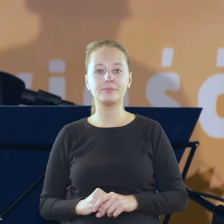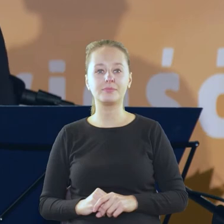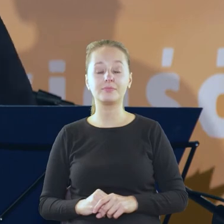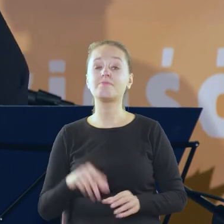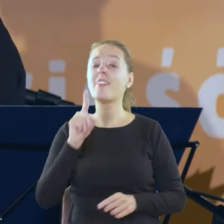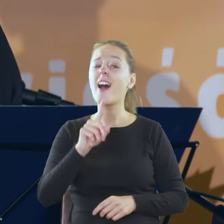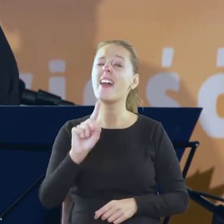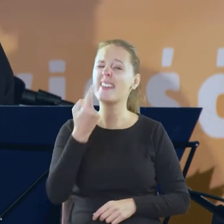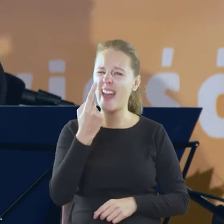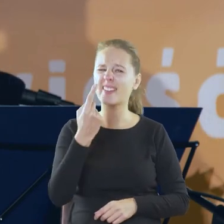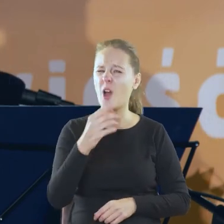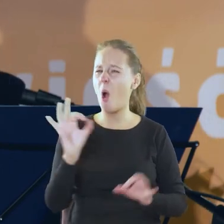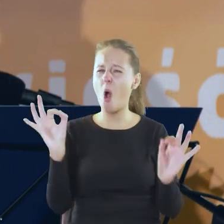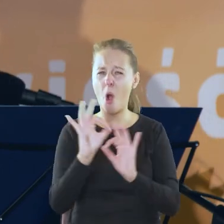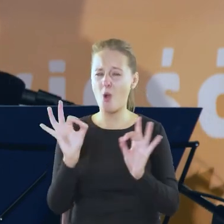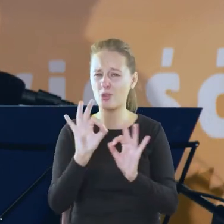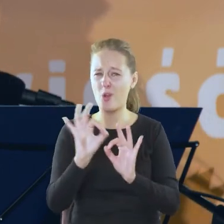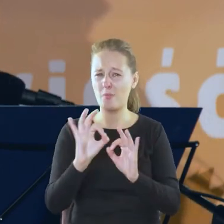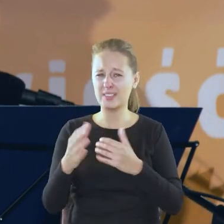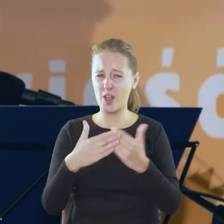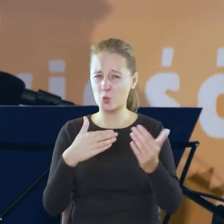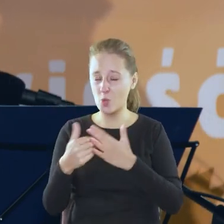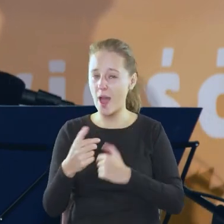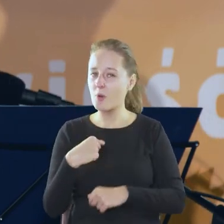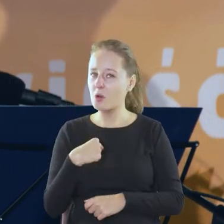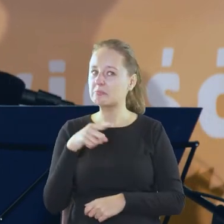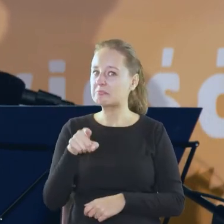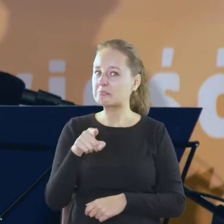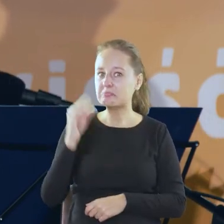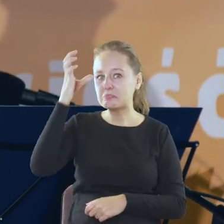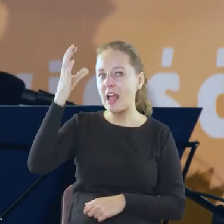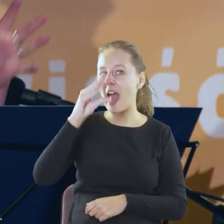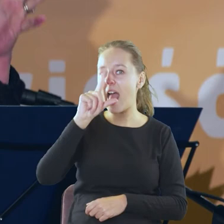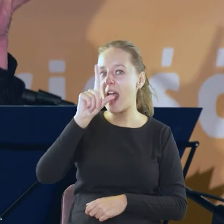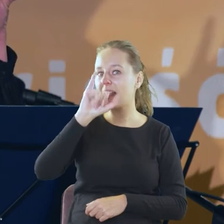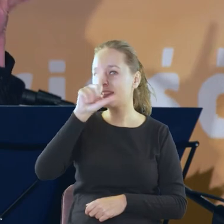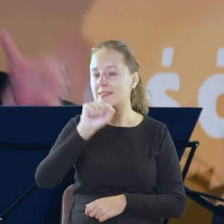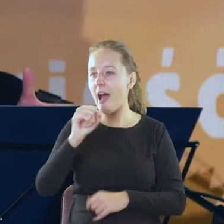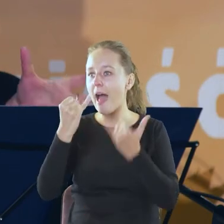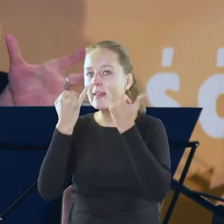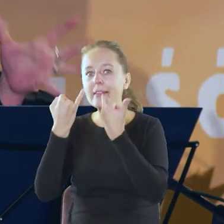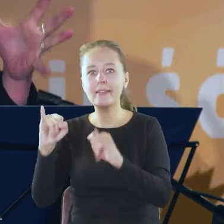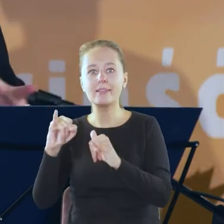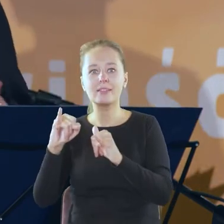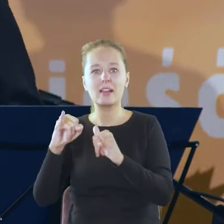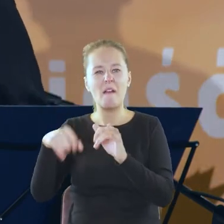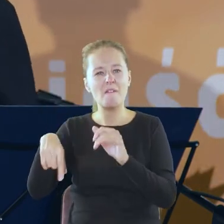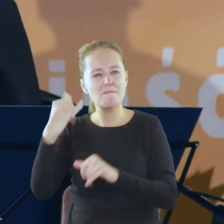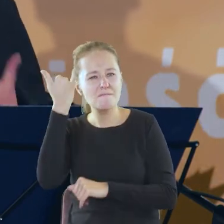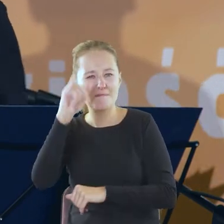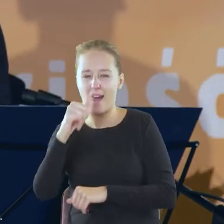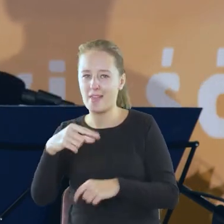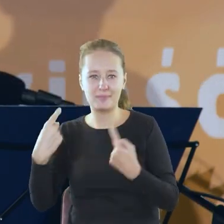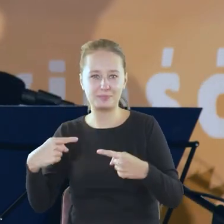jedną fatalną słabością Eliza zdawała się nie mieć żadnych innych była jak posąg jako posąg